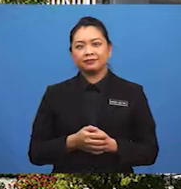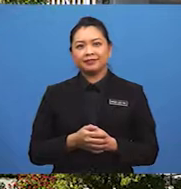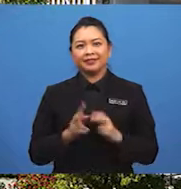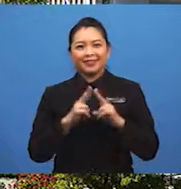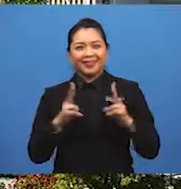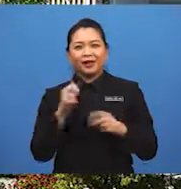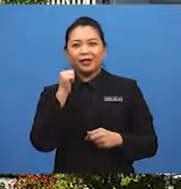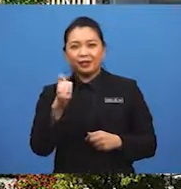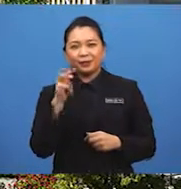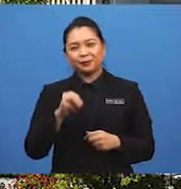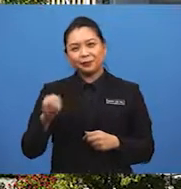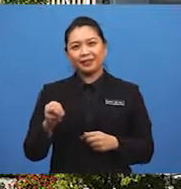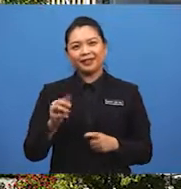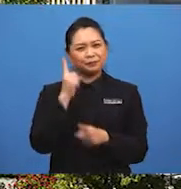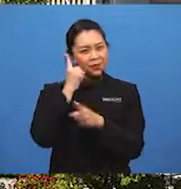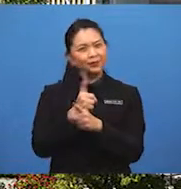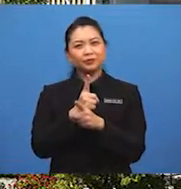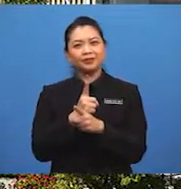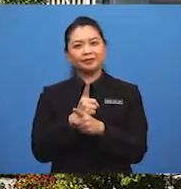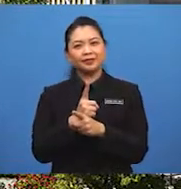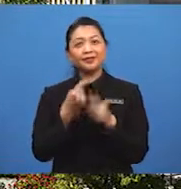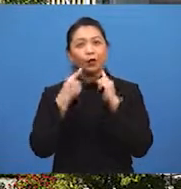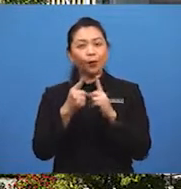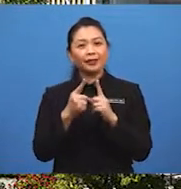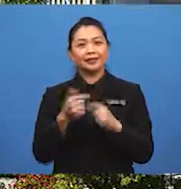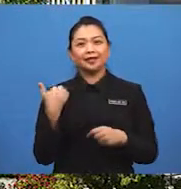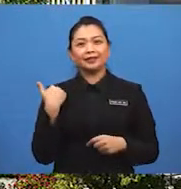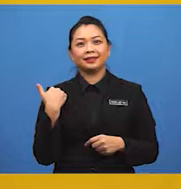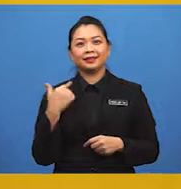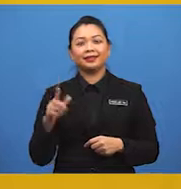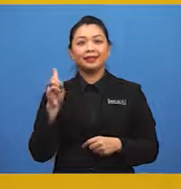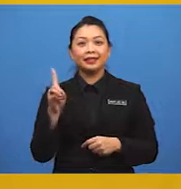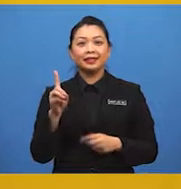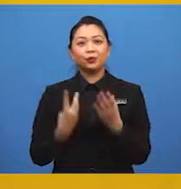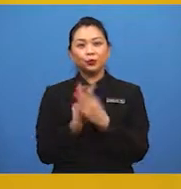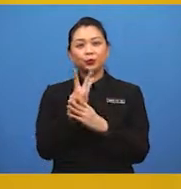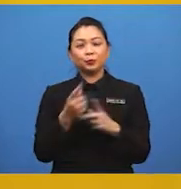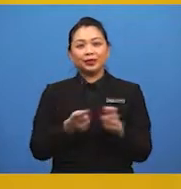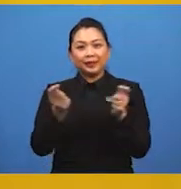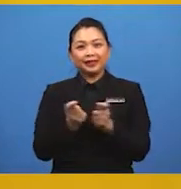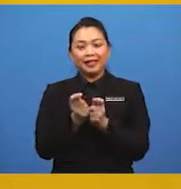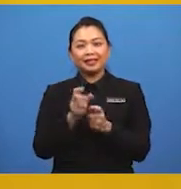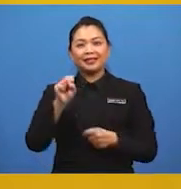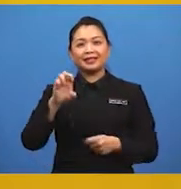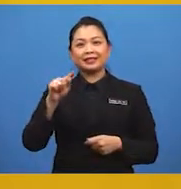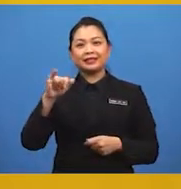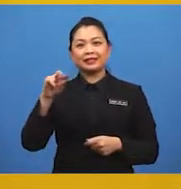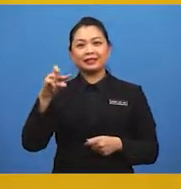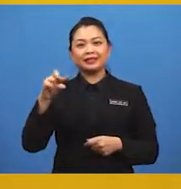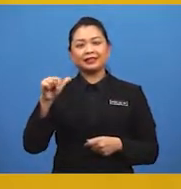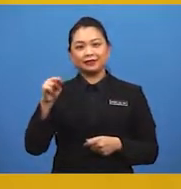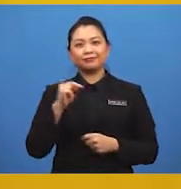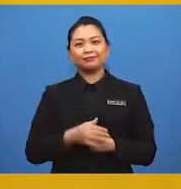Sangat bagus, murid-murid. Tepat sekali. Jawapannya ialah D, wujud pertempatan